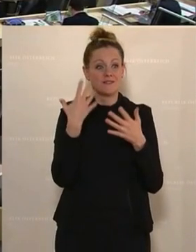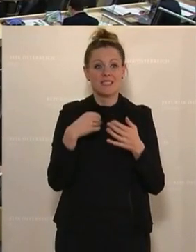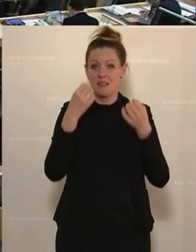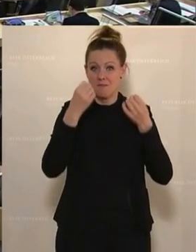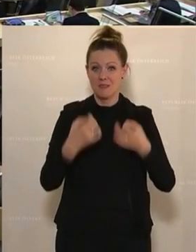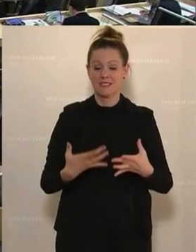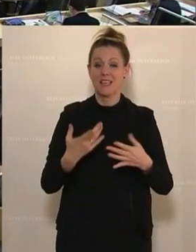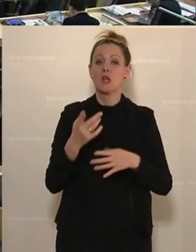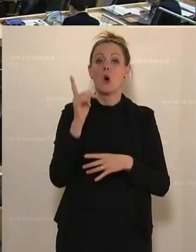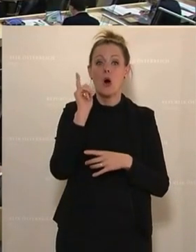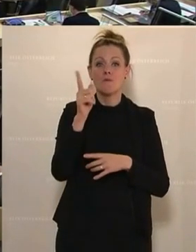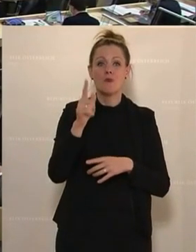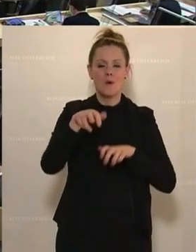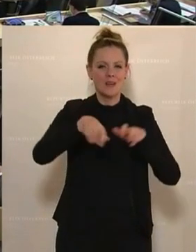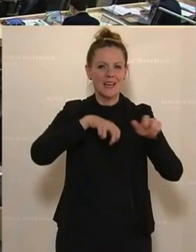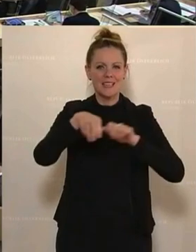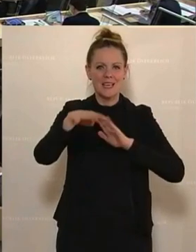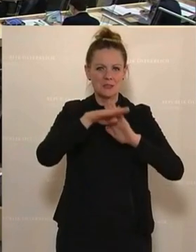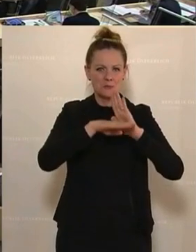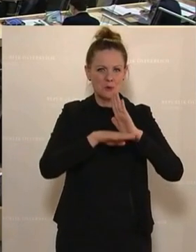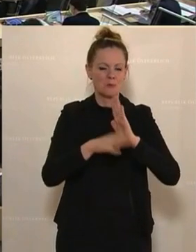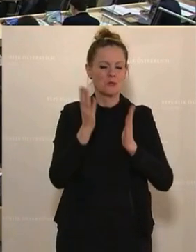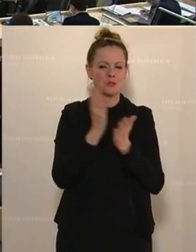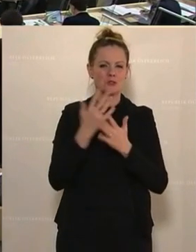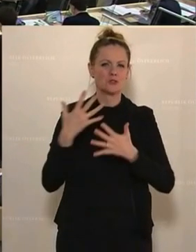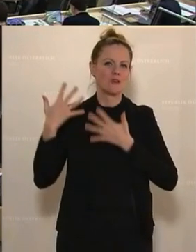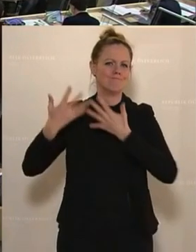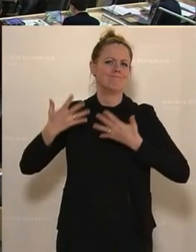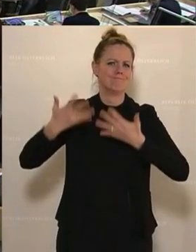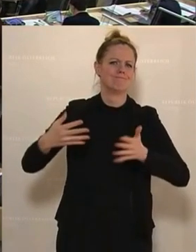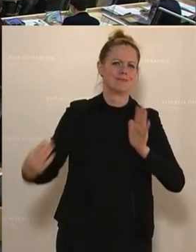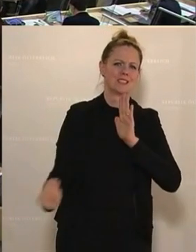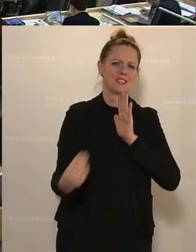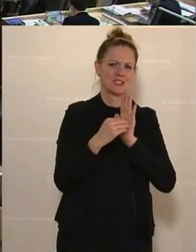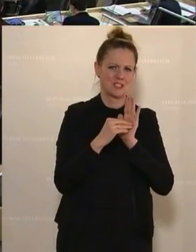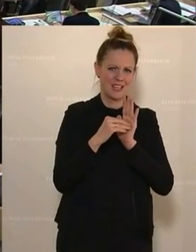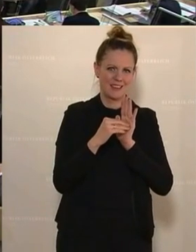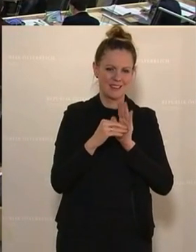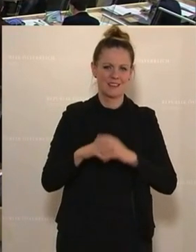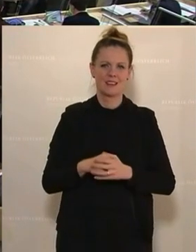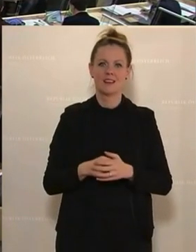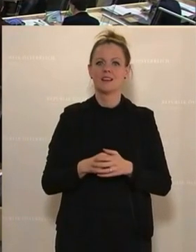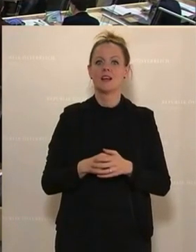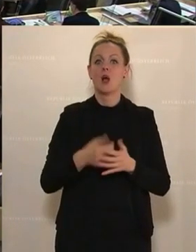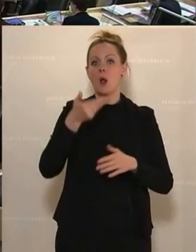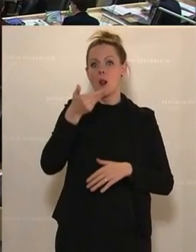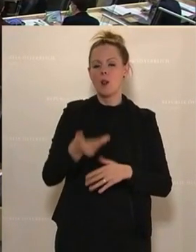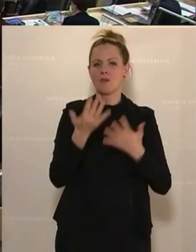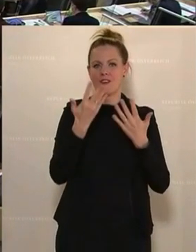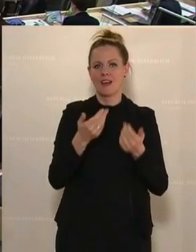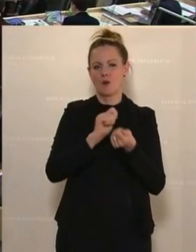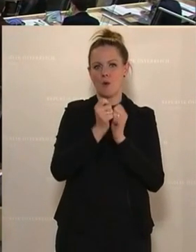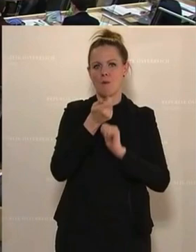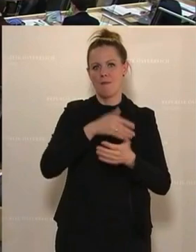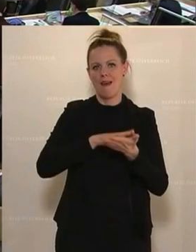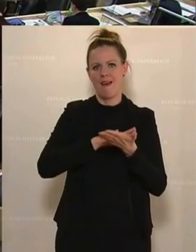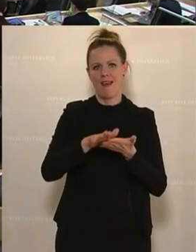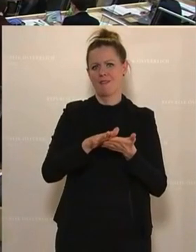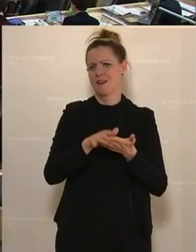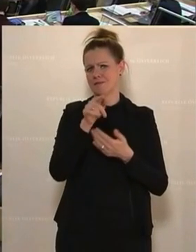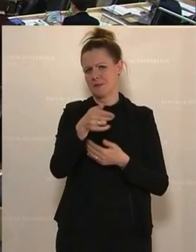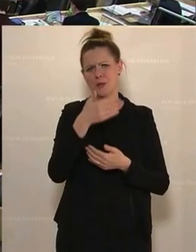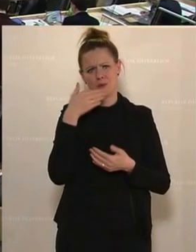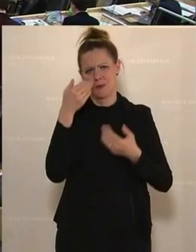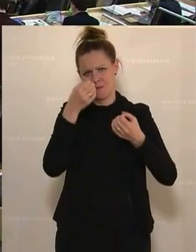ist, und das, obwohl es im Regierungsprogramm, ich glaube, wahrscheinlich schon seit Jahrzehnten drinnen spät ist, eine Vereinfachung der Lohnverrechnung ist natürlich nicht